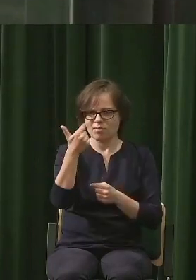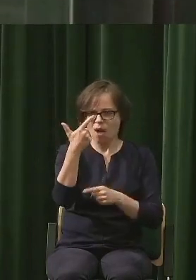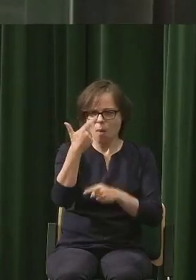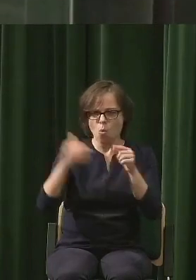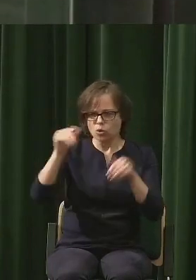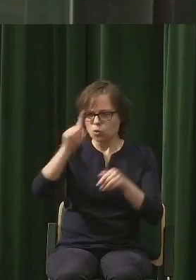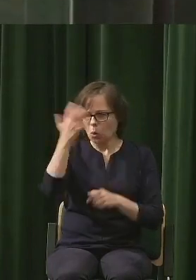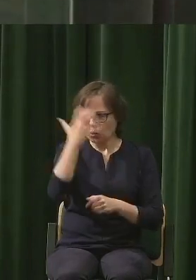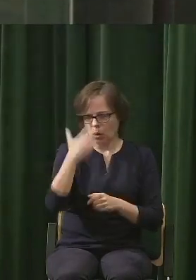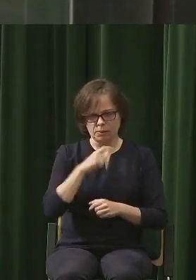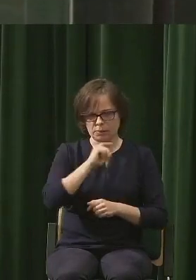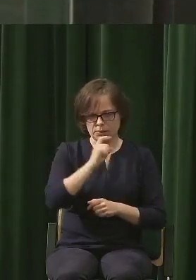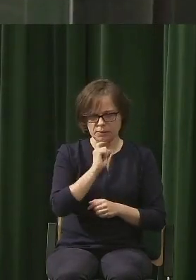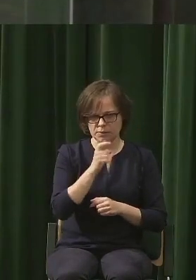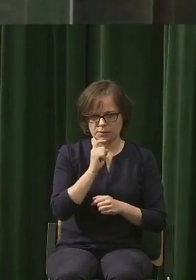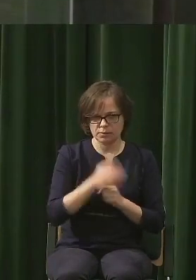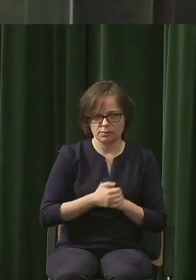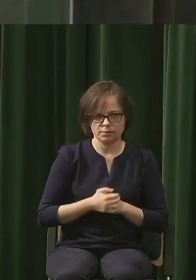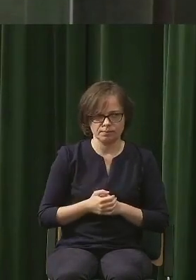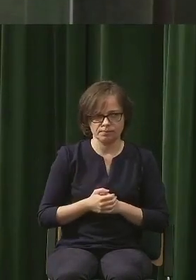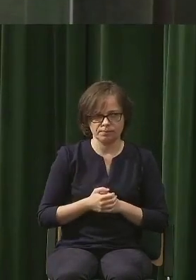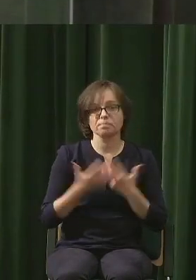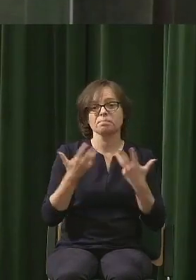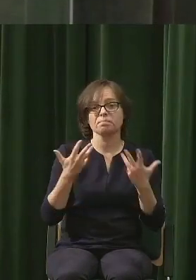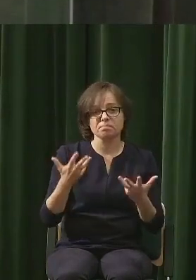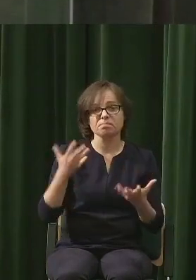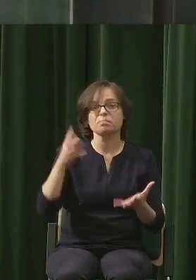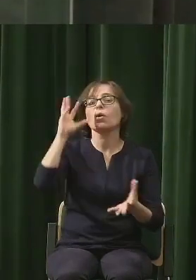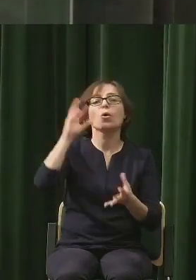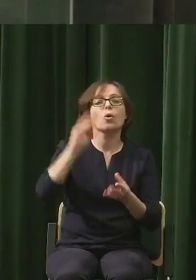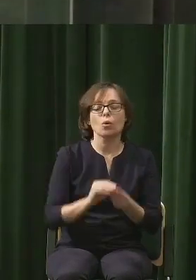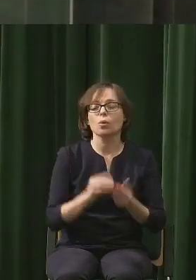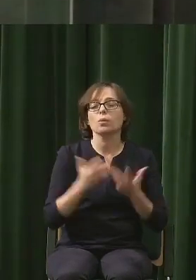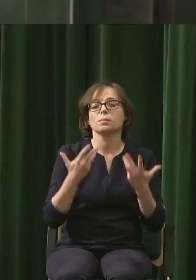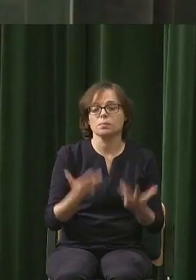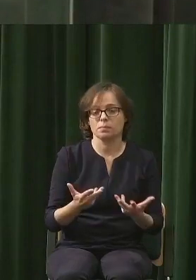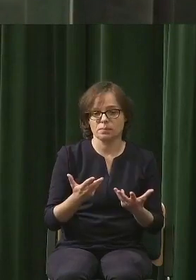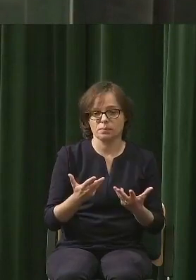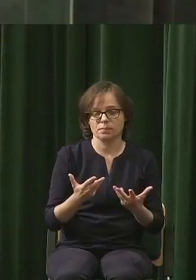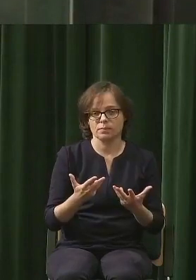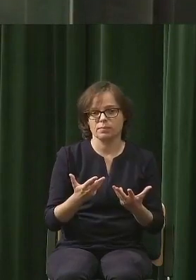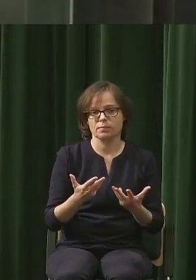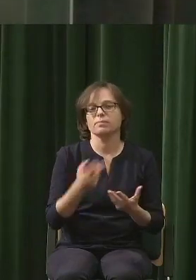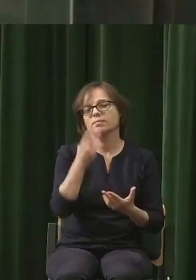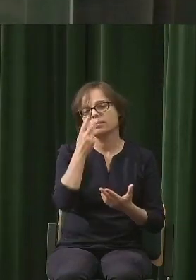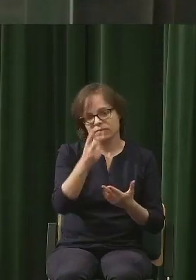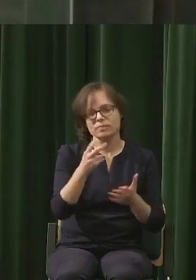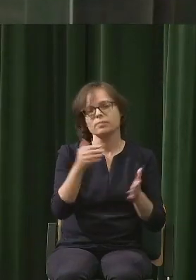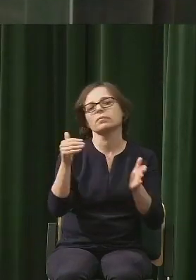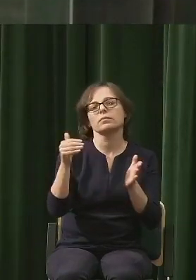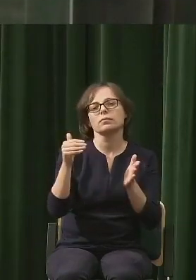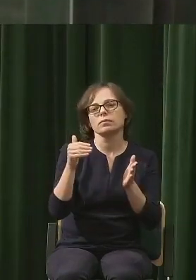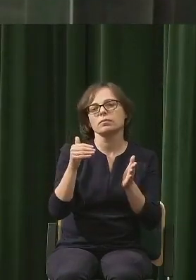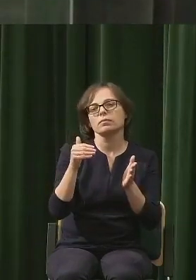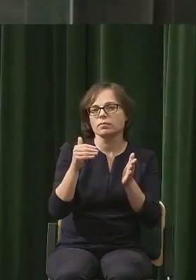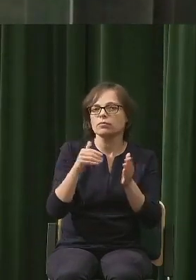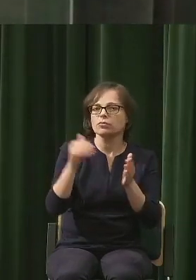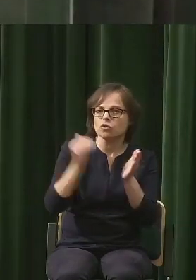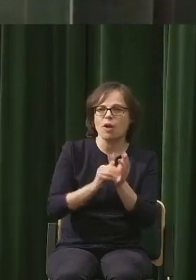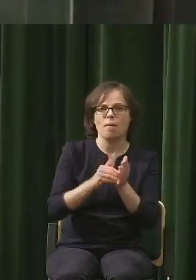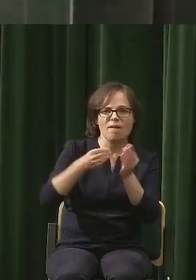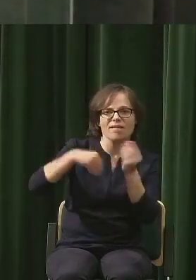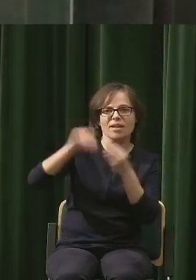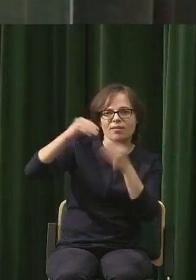piątek. Jakie wnioski? Wnioski są takie, że jak najwięcej ludzi pióra i